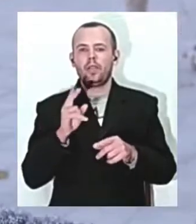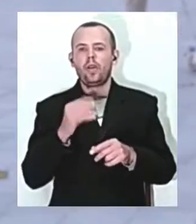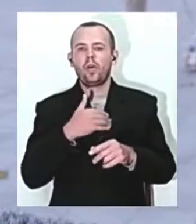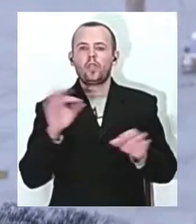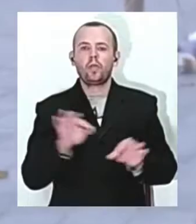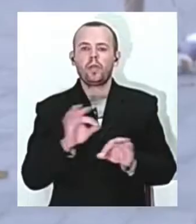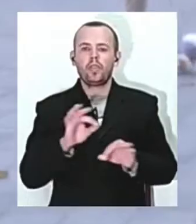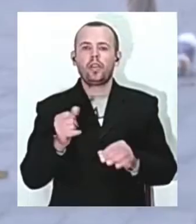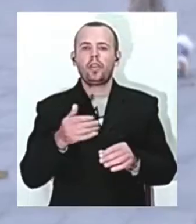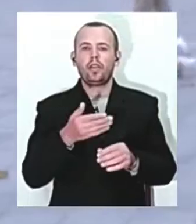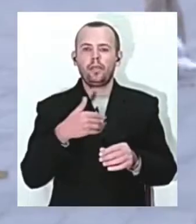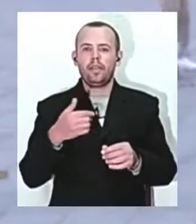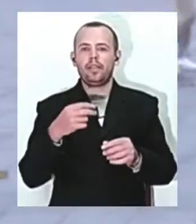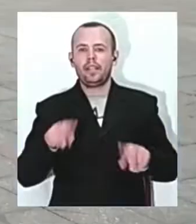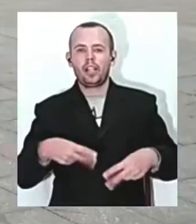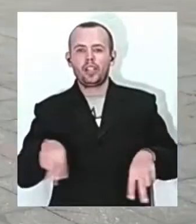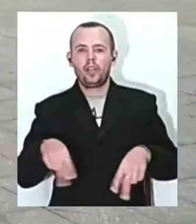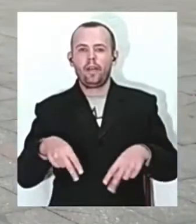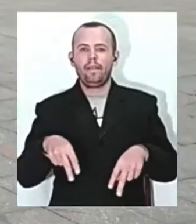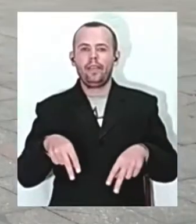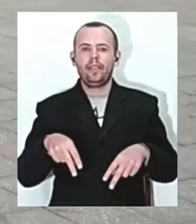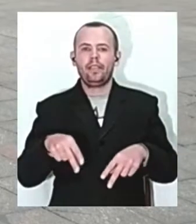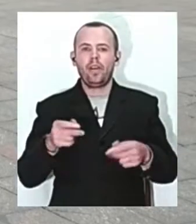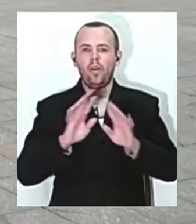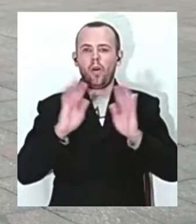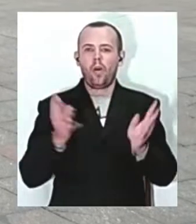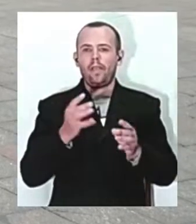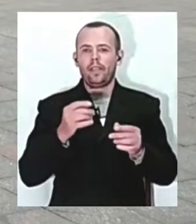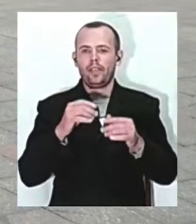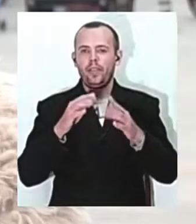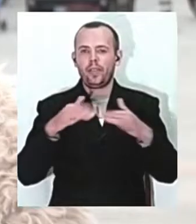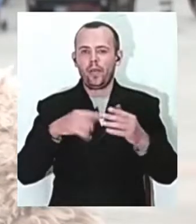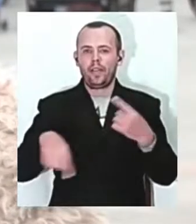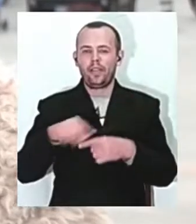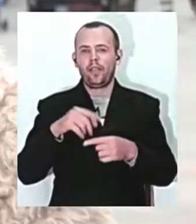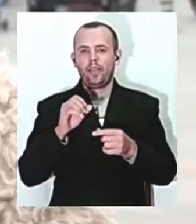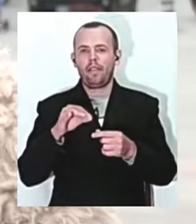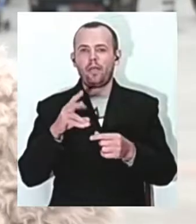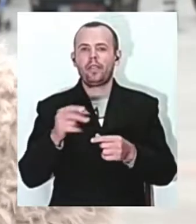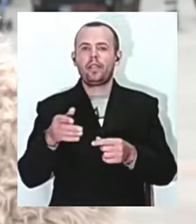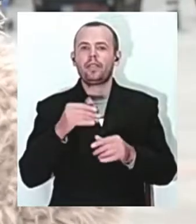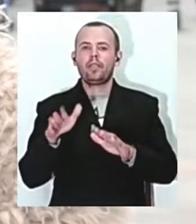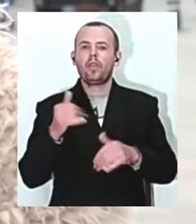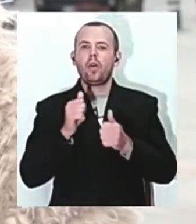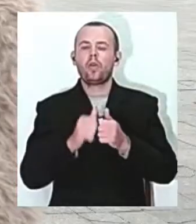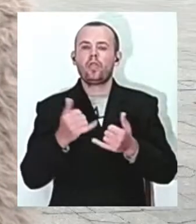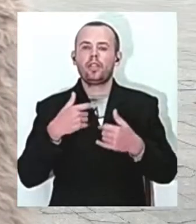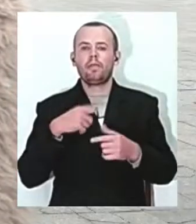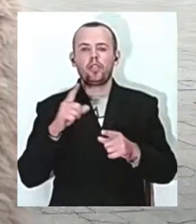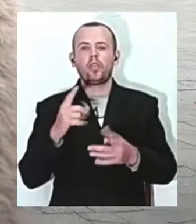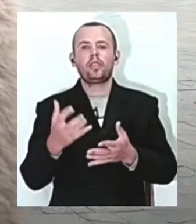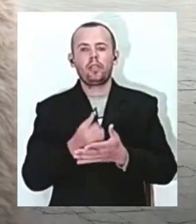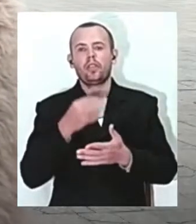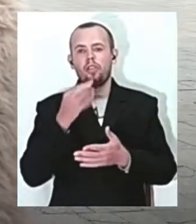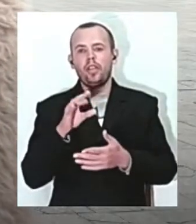танцювали, хороводи водили біля йолки. Завдяки Євромайдану всі змінилися, і кожен для себе щось знайшов, каже Яна Тітаренко. Так